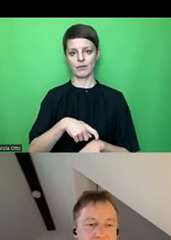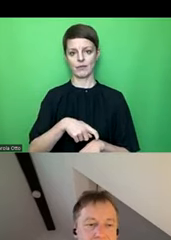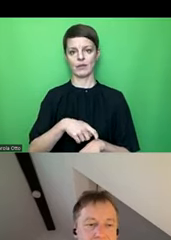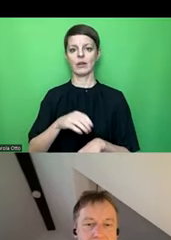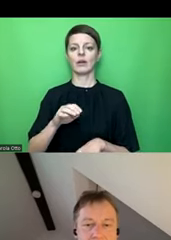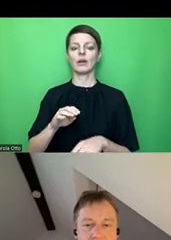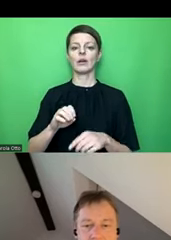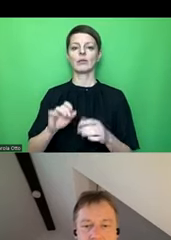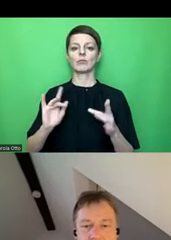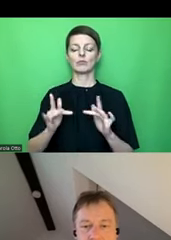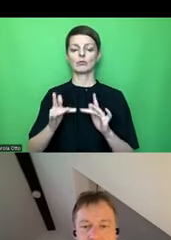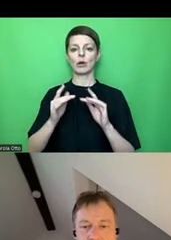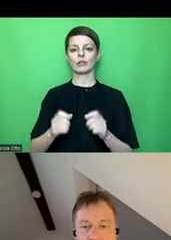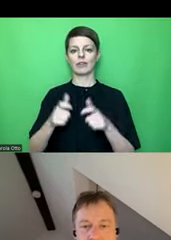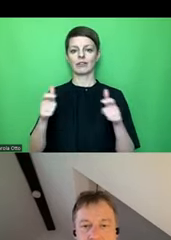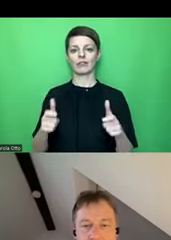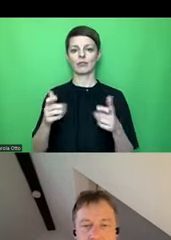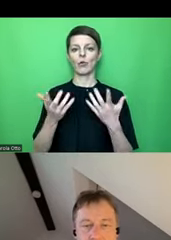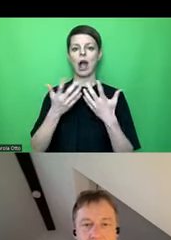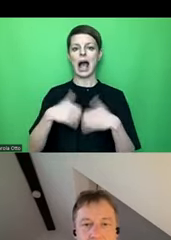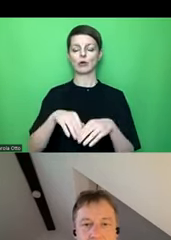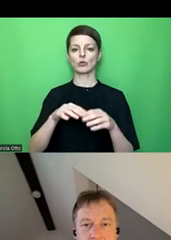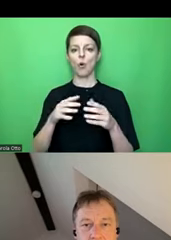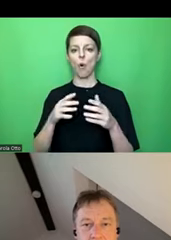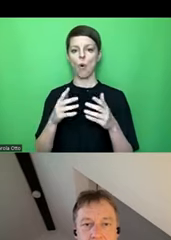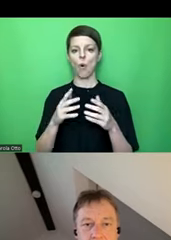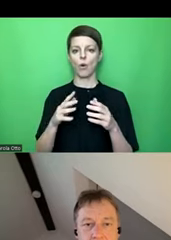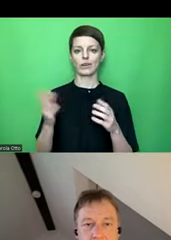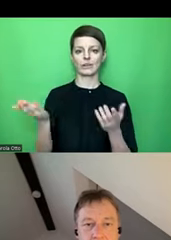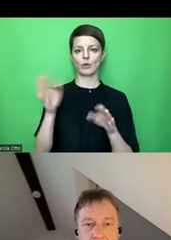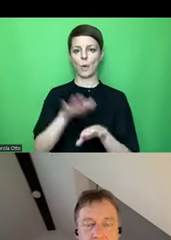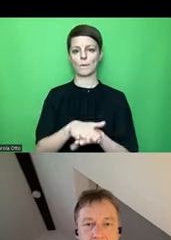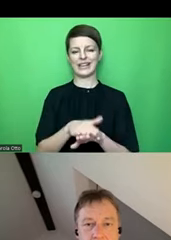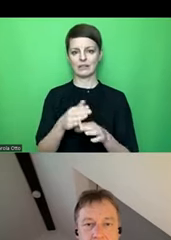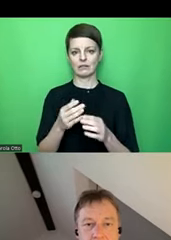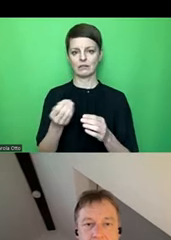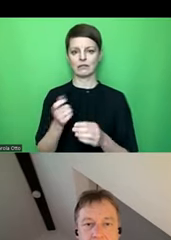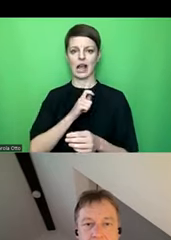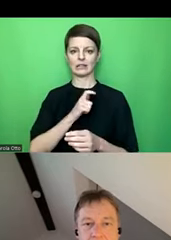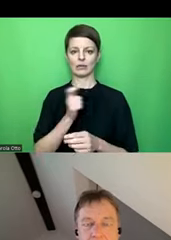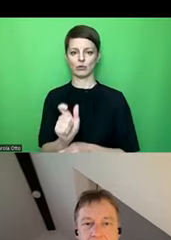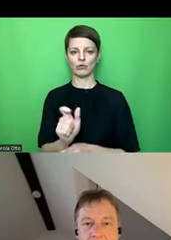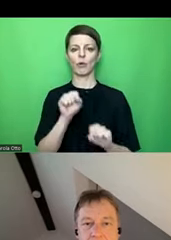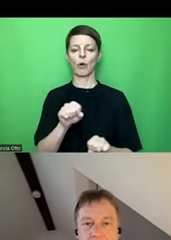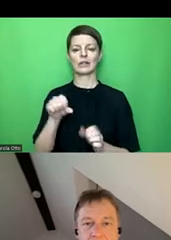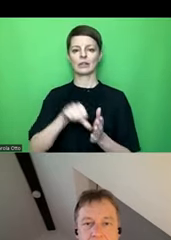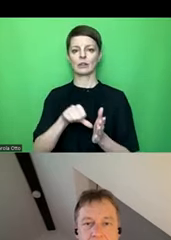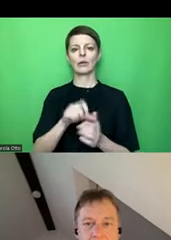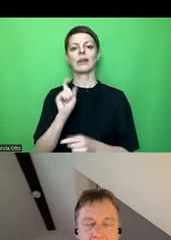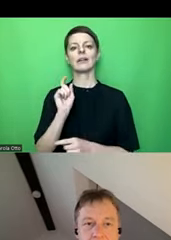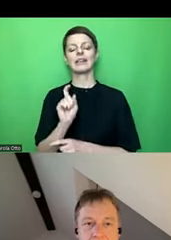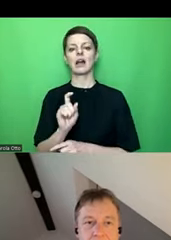-Erweiterung für das Autocomplete-Attribut, dann also durchgeführt von dem Kompetenzzentrum Digitale